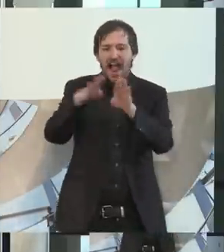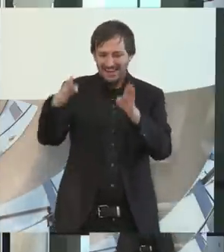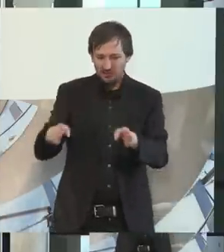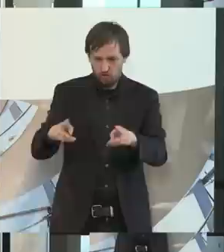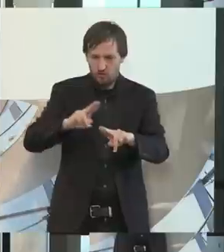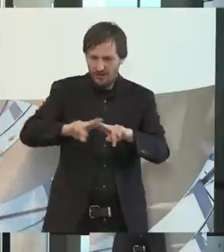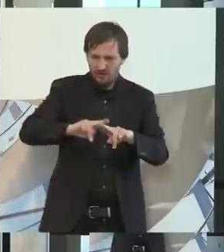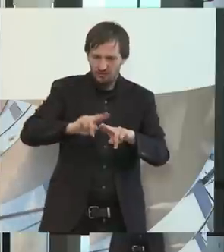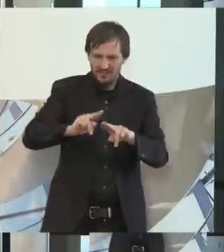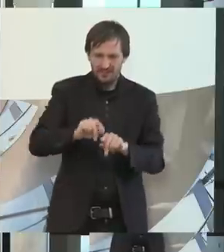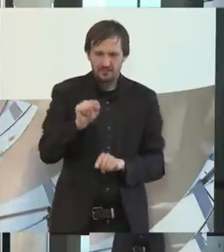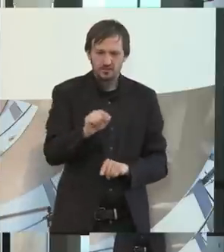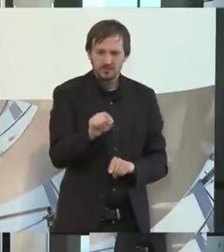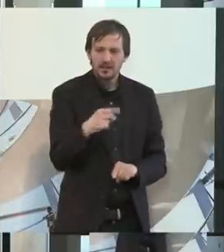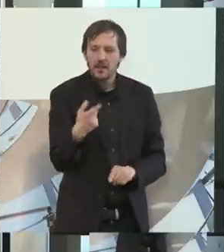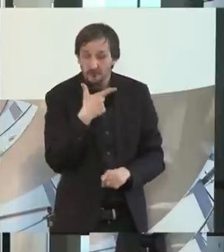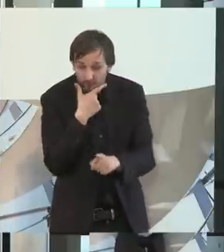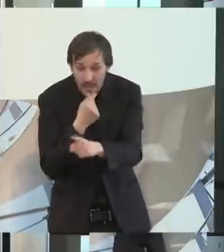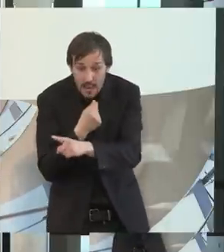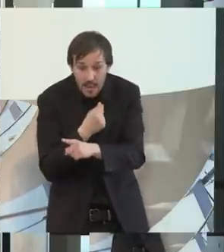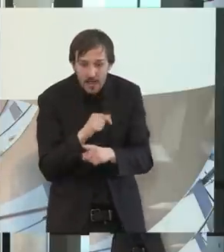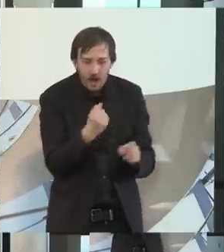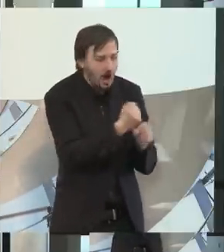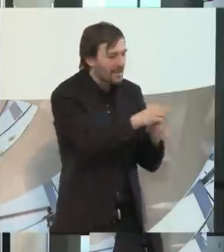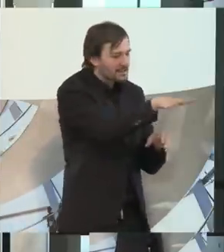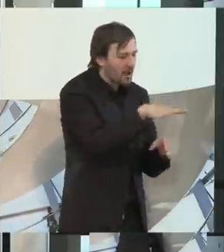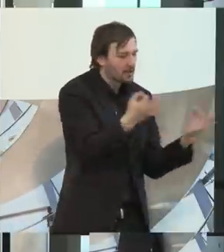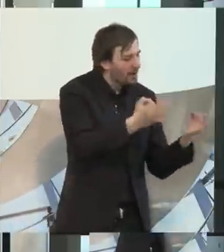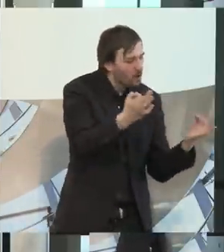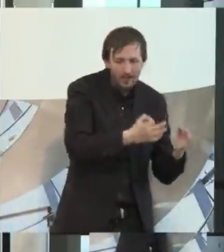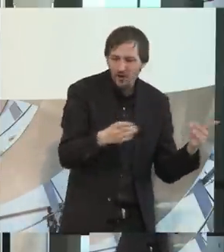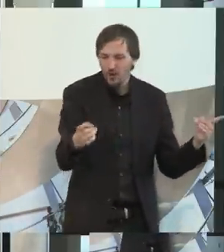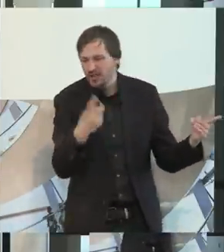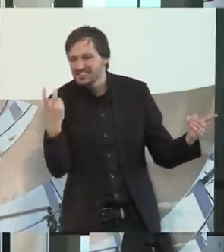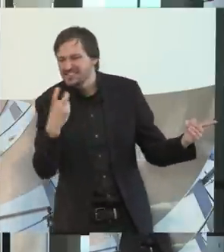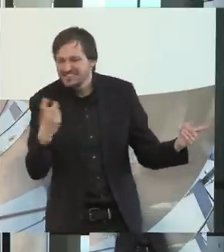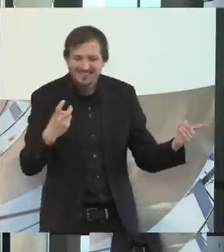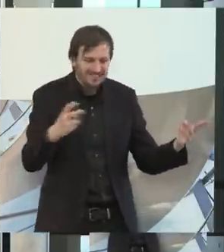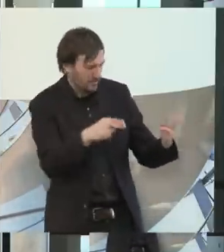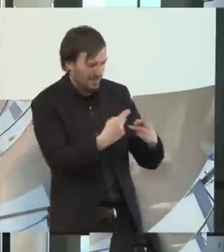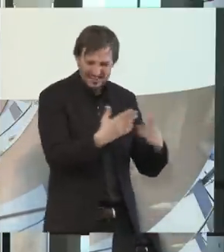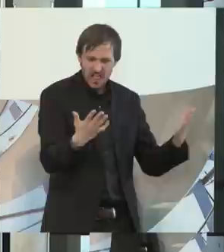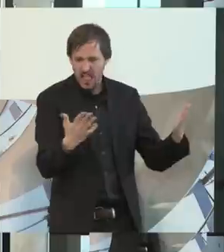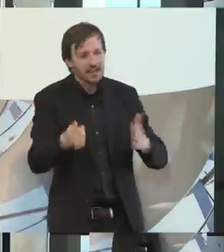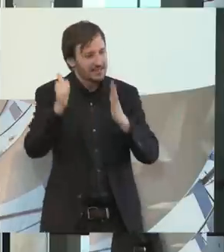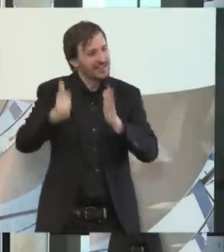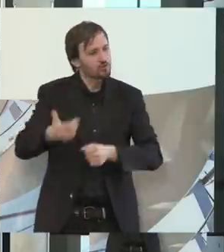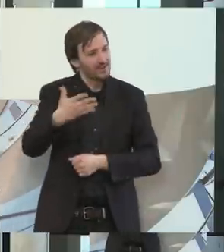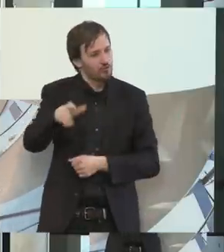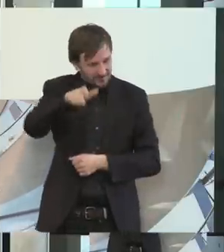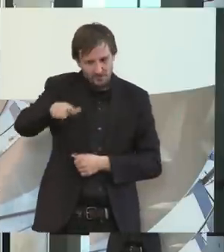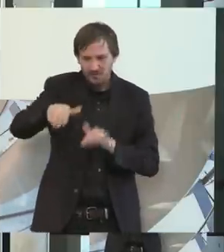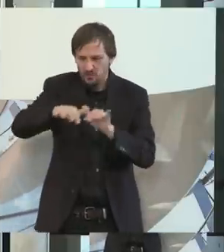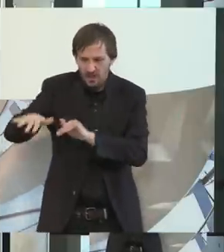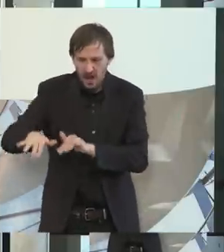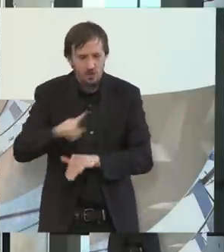die der Arbeitsmarkt zurzeit sucht. Wir haben ca. 650 Menschen mit Behinderung bei uns in der Einrichtung und ich